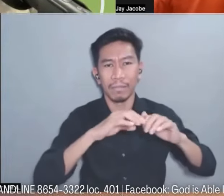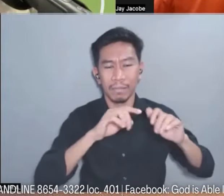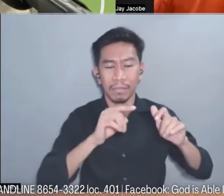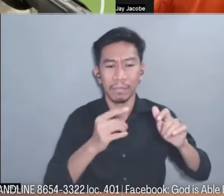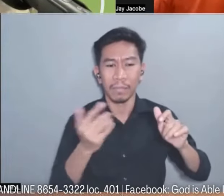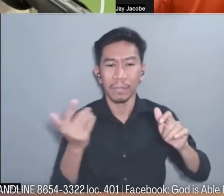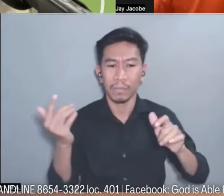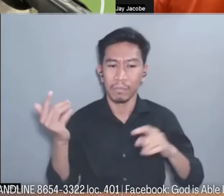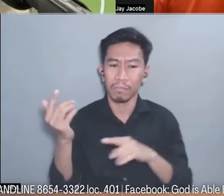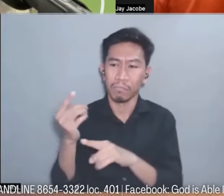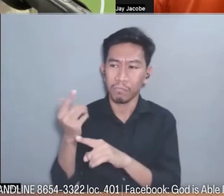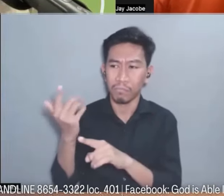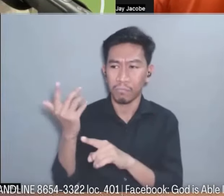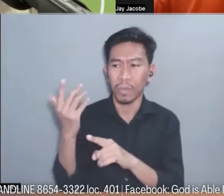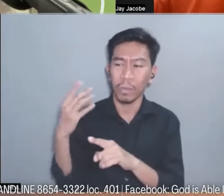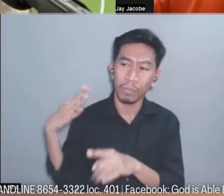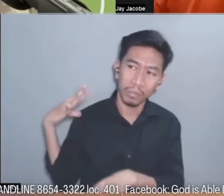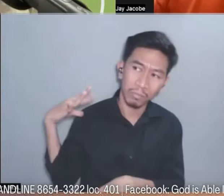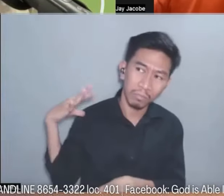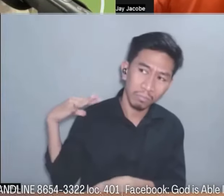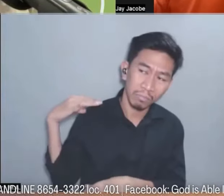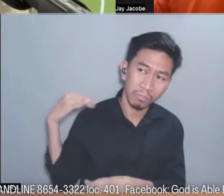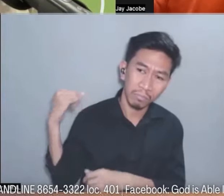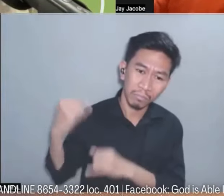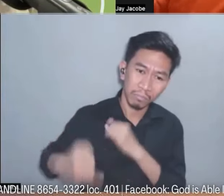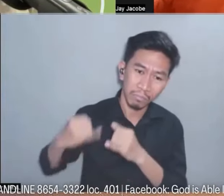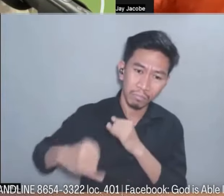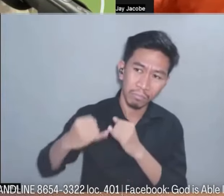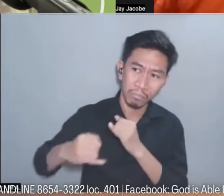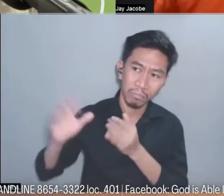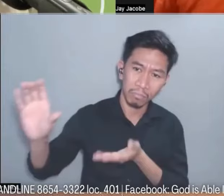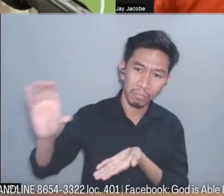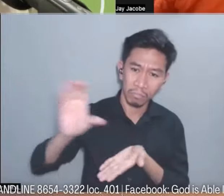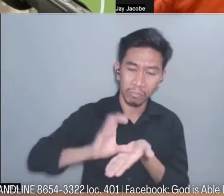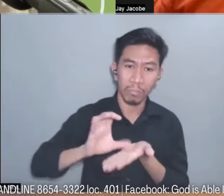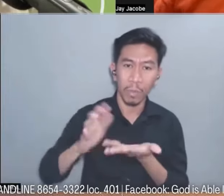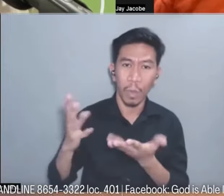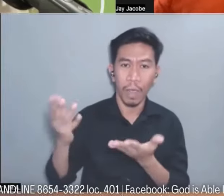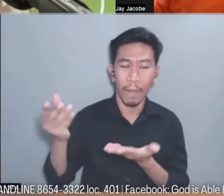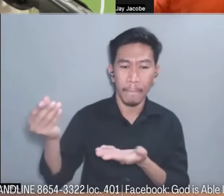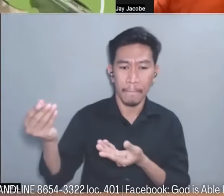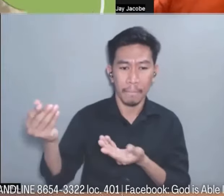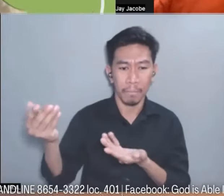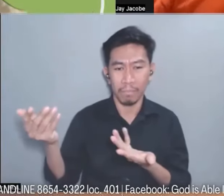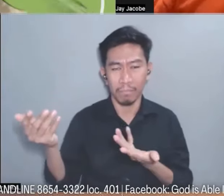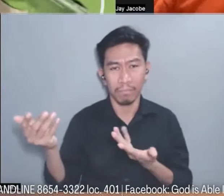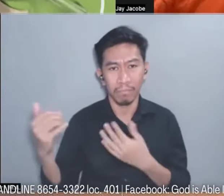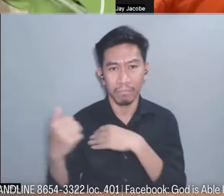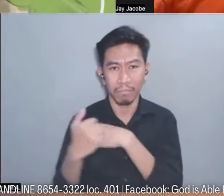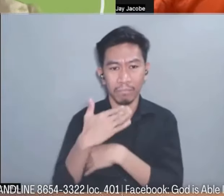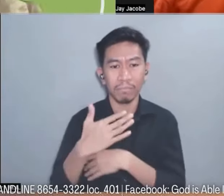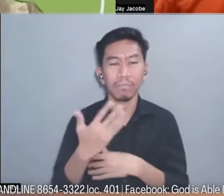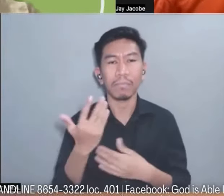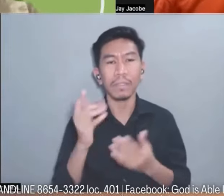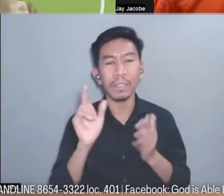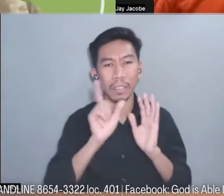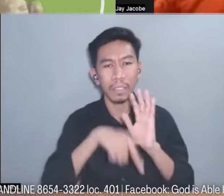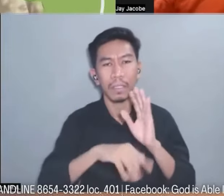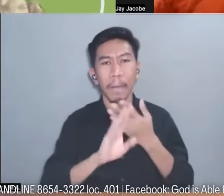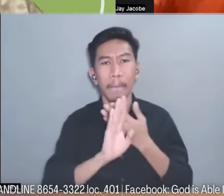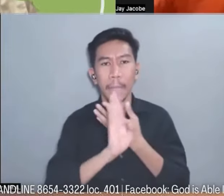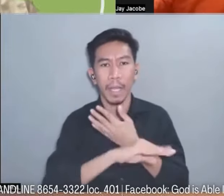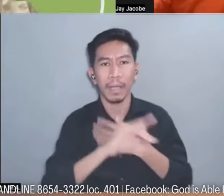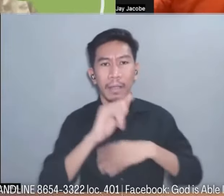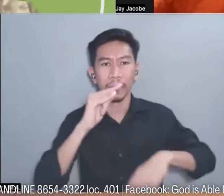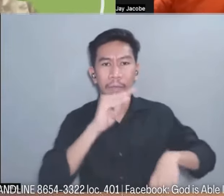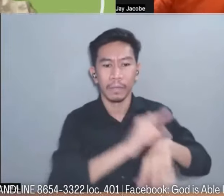now wala pong nangyayari hanggang saan mahuwi hanggang ngayon so umuwi na po ako bago po ako umuwi inausap ko na po ang Mrs. Lord